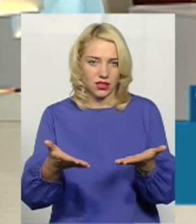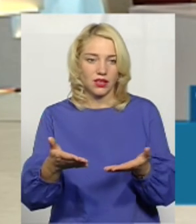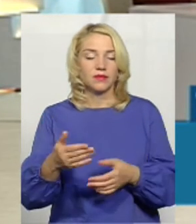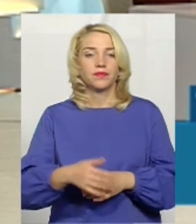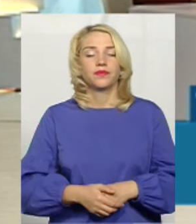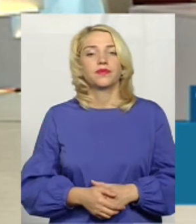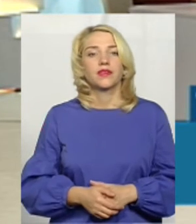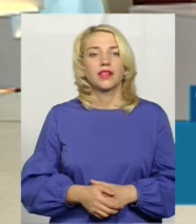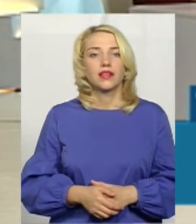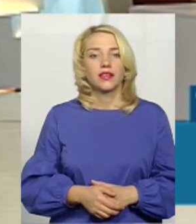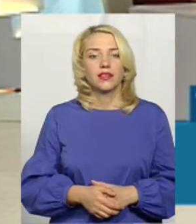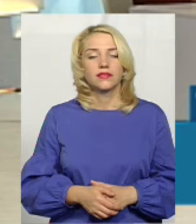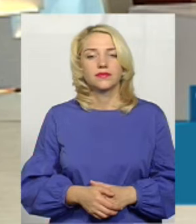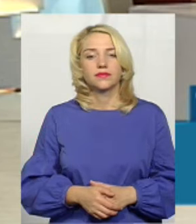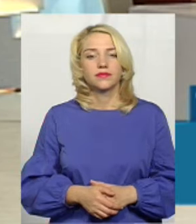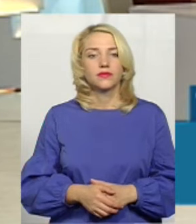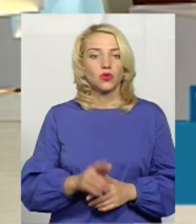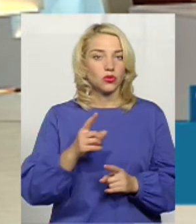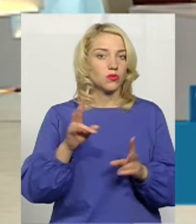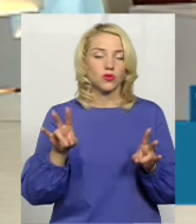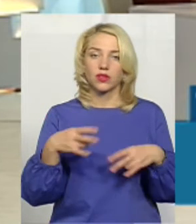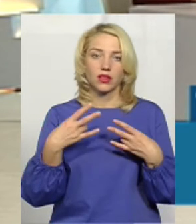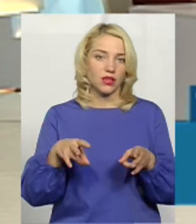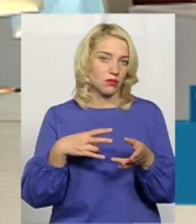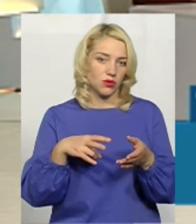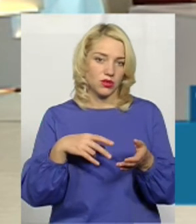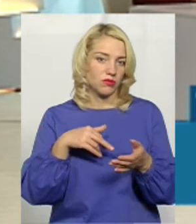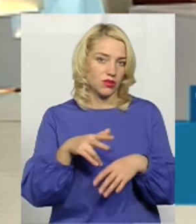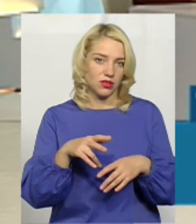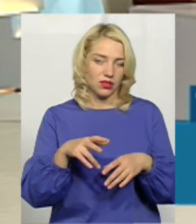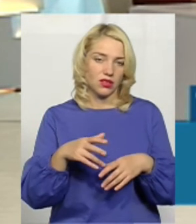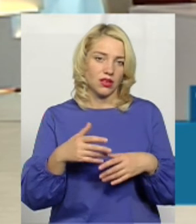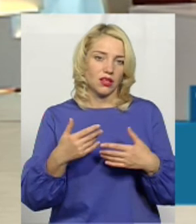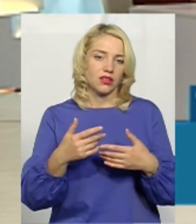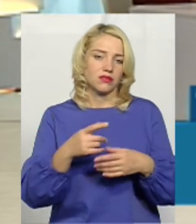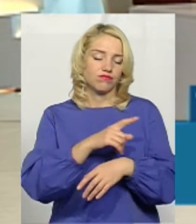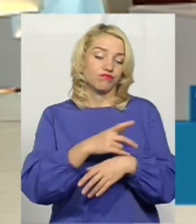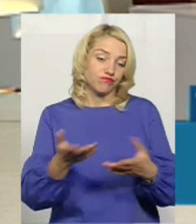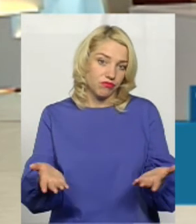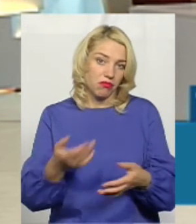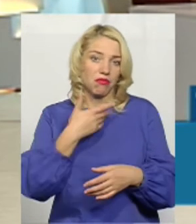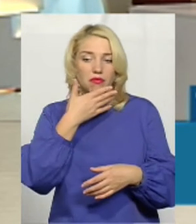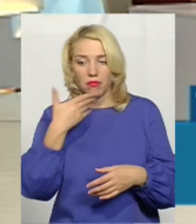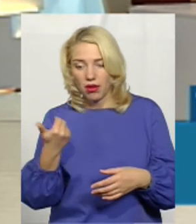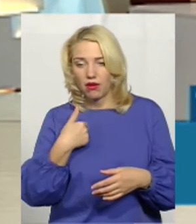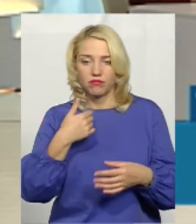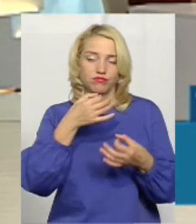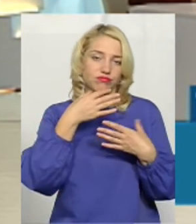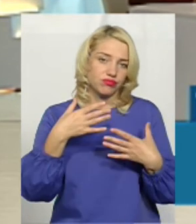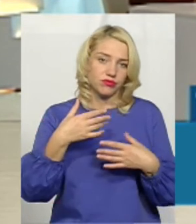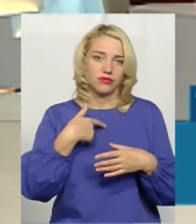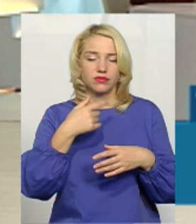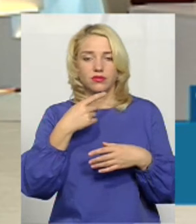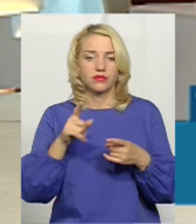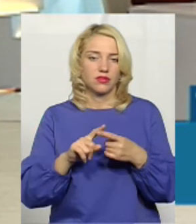І тому не потрібно йти розчарованим із лікувального закладу, що от немає запису і я не потрапив.